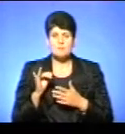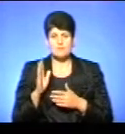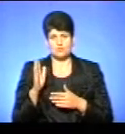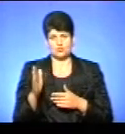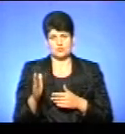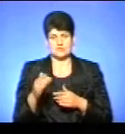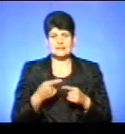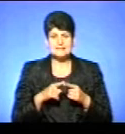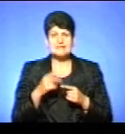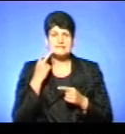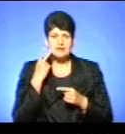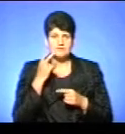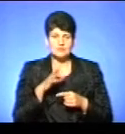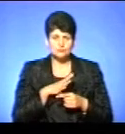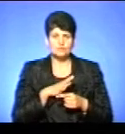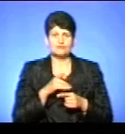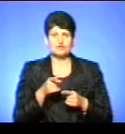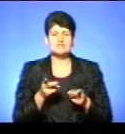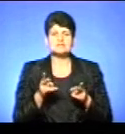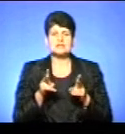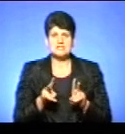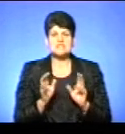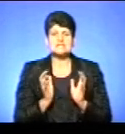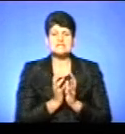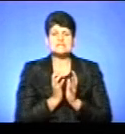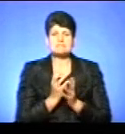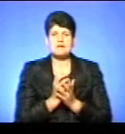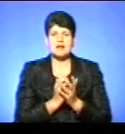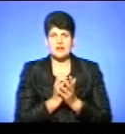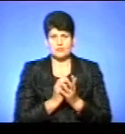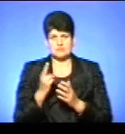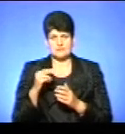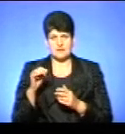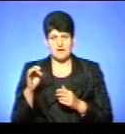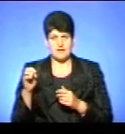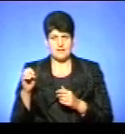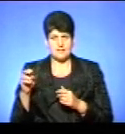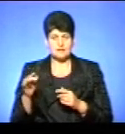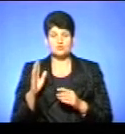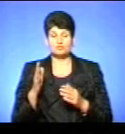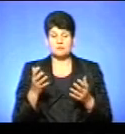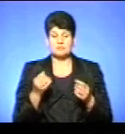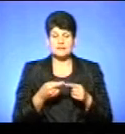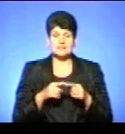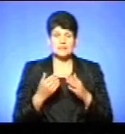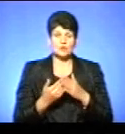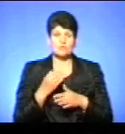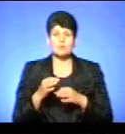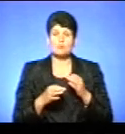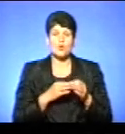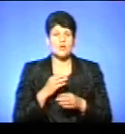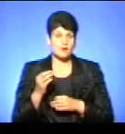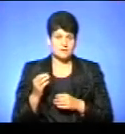закінчення було споконвічне, воно залишилось, на щастя, збереглося у діалектах. І якщо буде прийнятий цей новий проєкт,